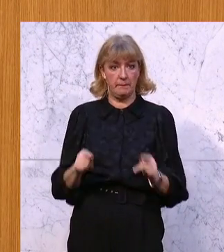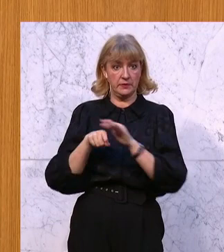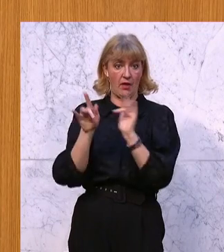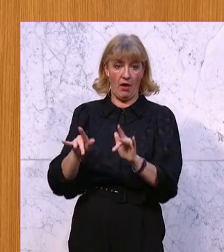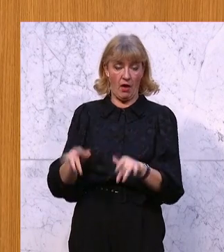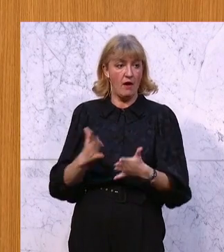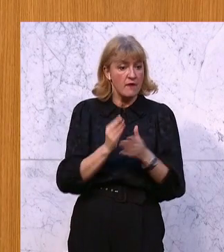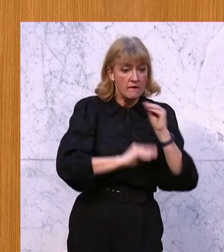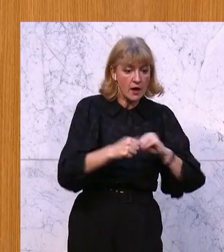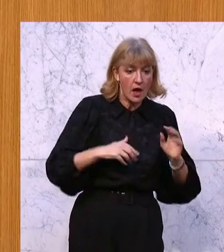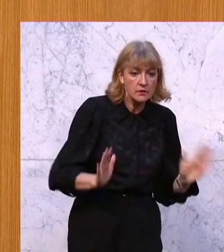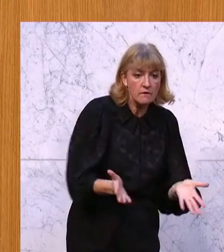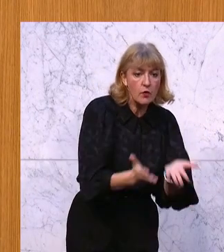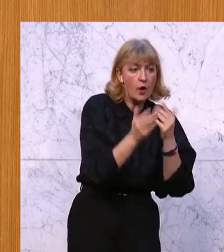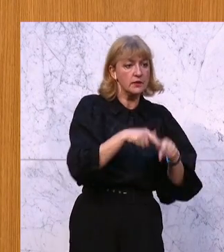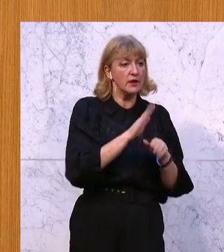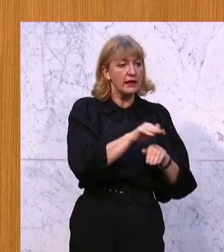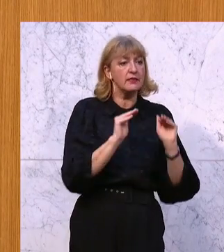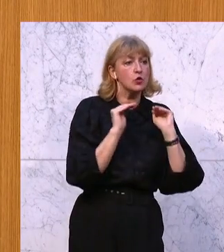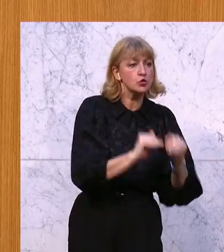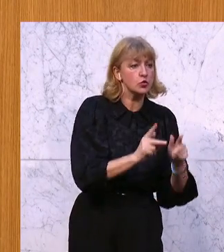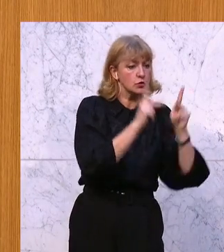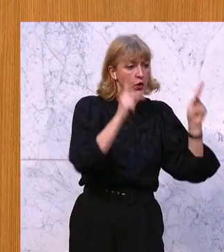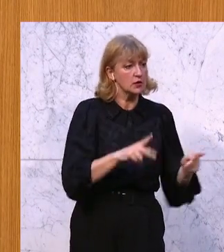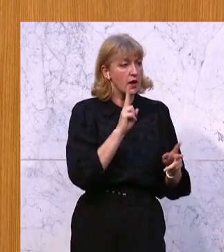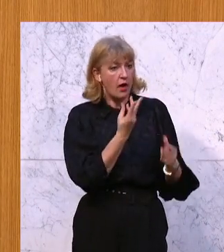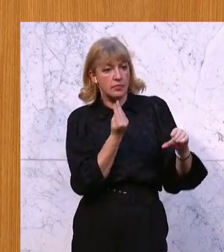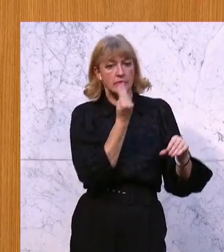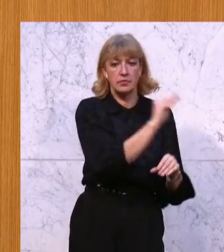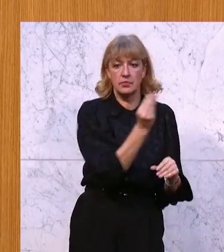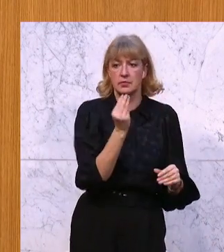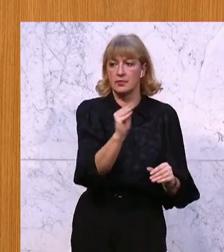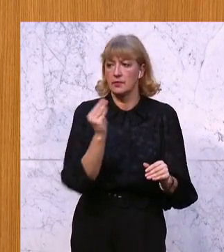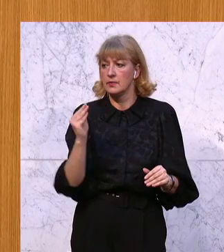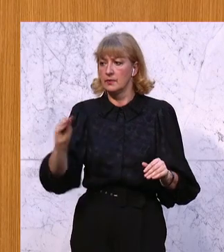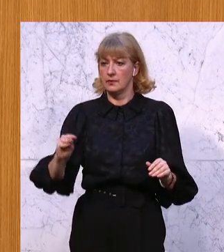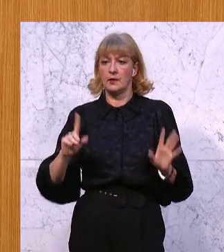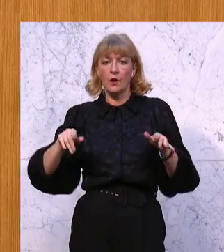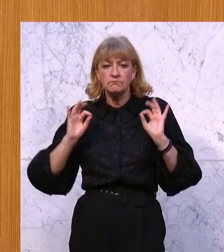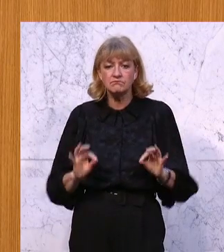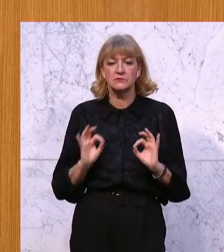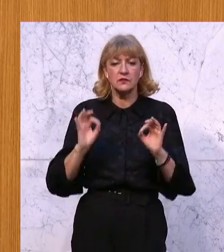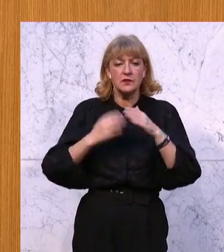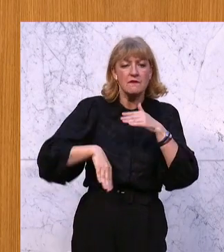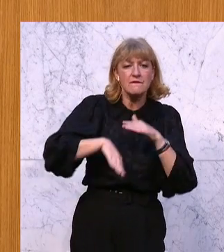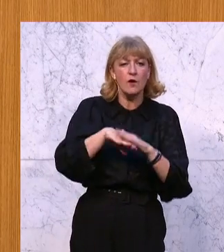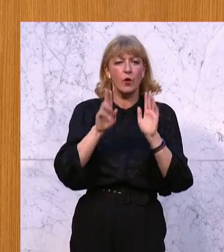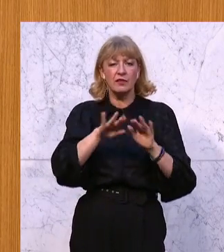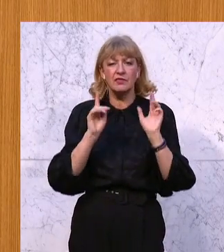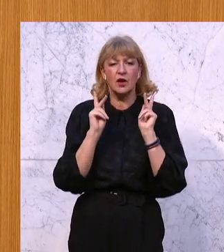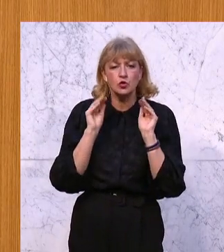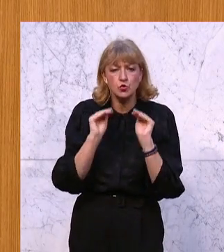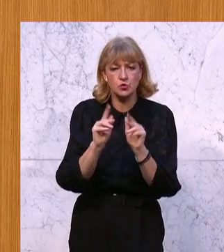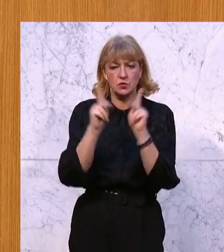arbeiten, fördern, sodass sie auch Kinderschutzkonzepte etablieren können. Entsprechende qualitätsvolle Kinderschutzkonzepte, damit